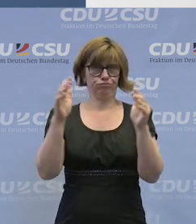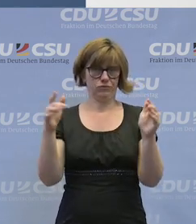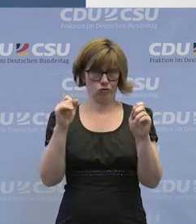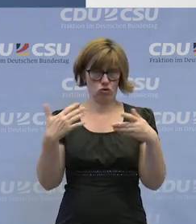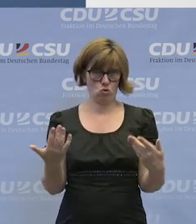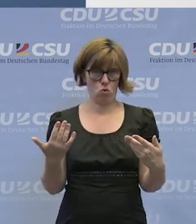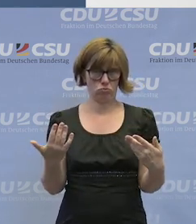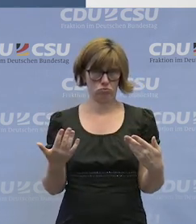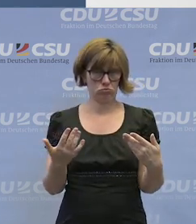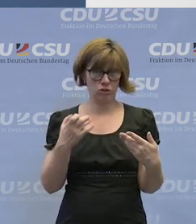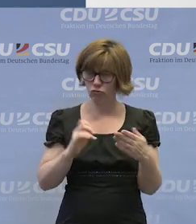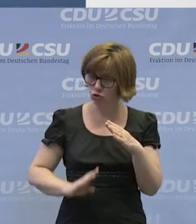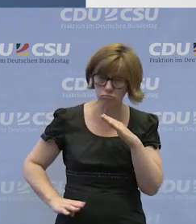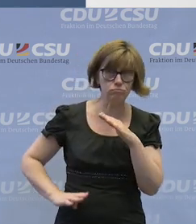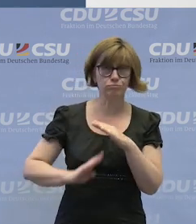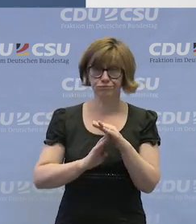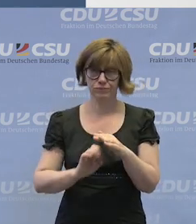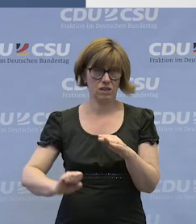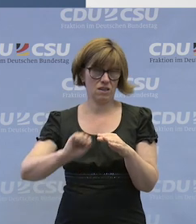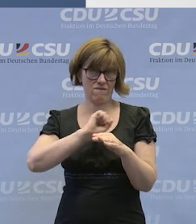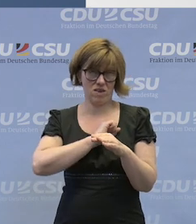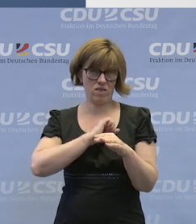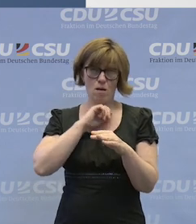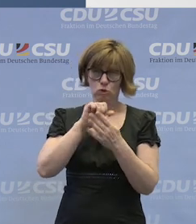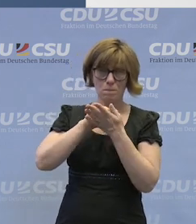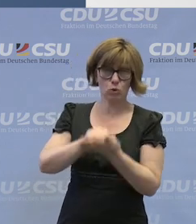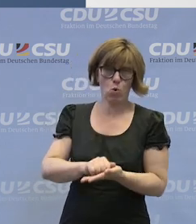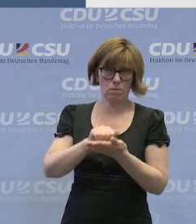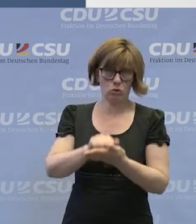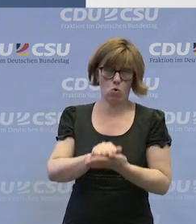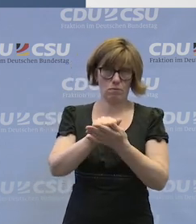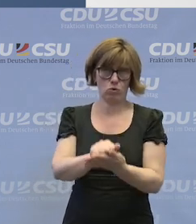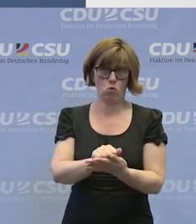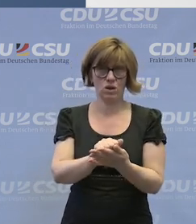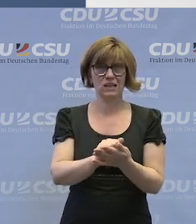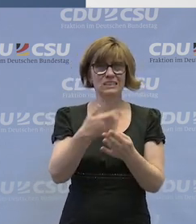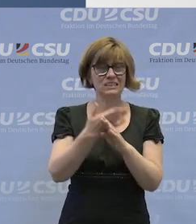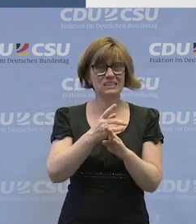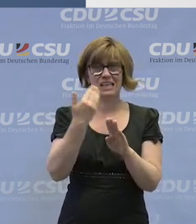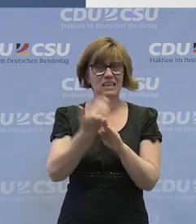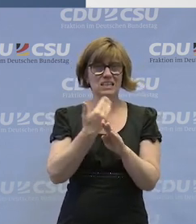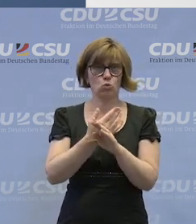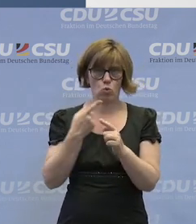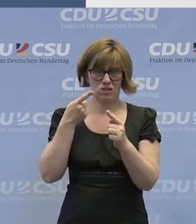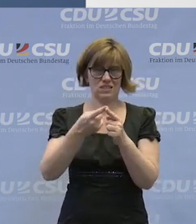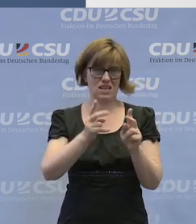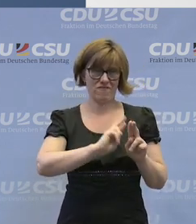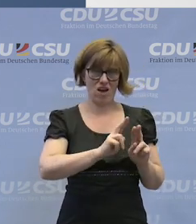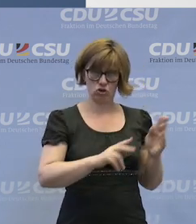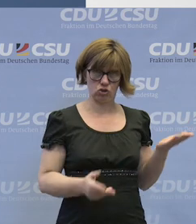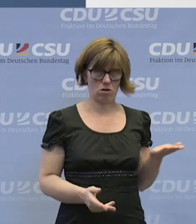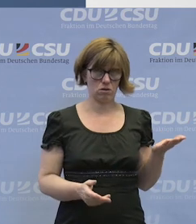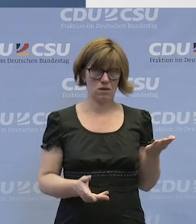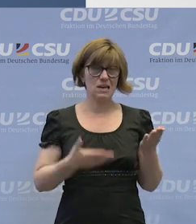man einfach an der Stelle immer wieder betonen. Und das ist eben nicht das Ziel der Werkstätten. Und